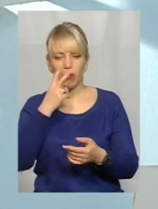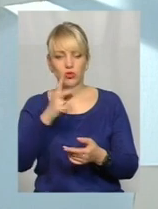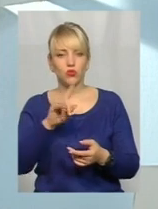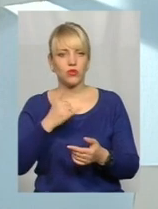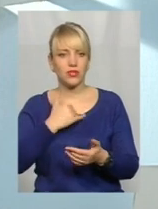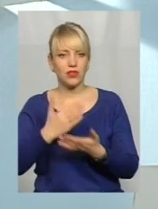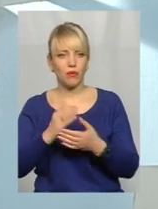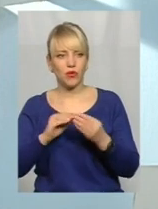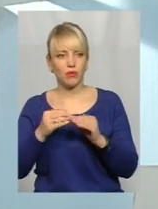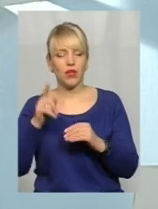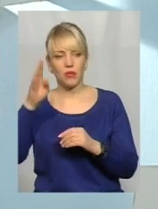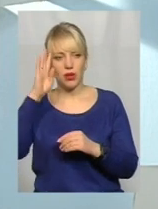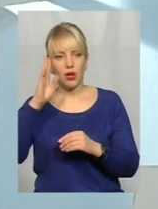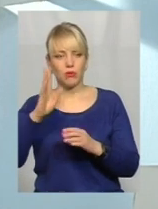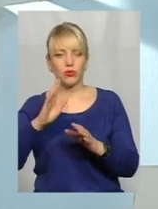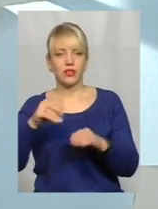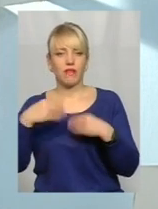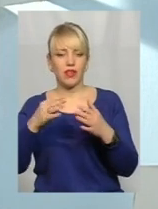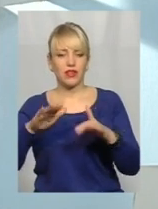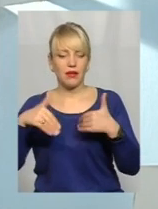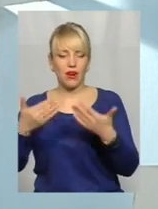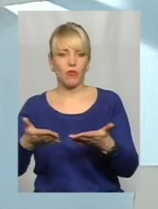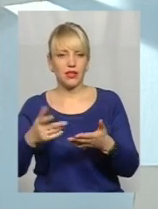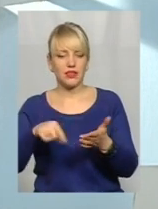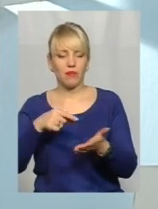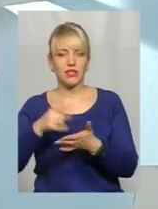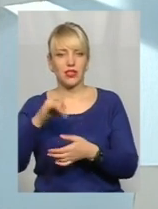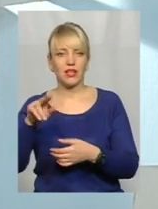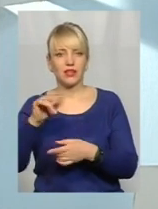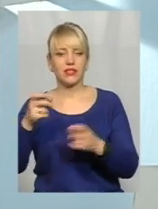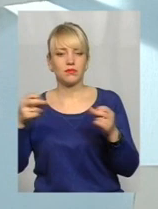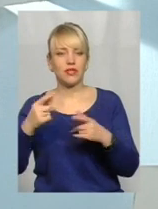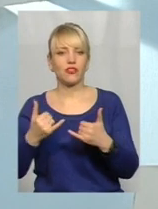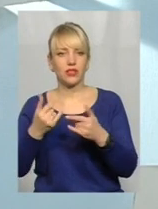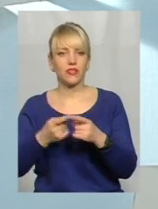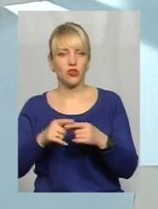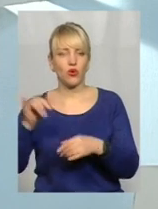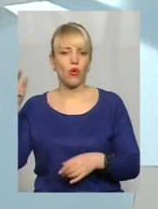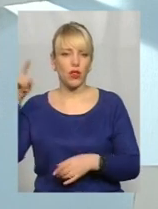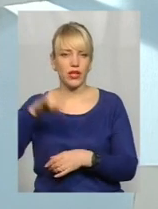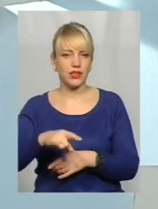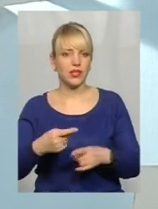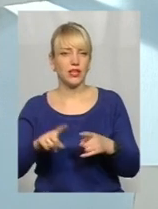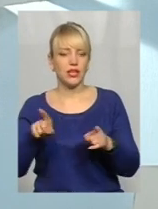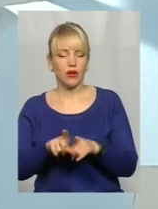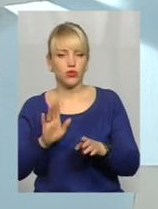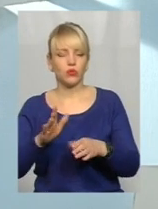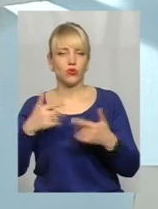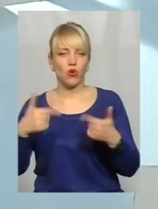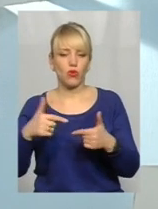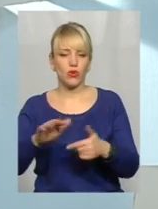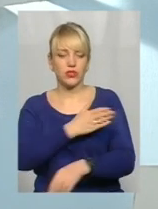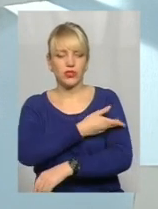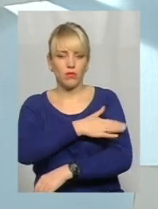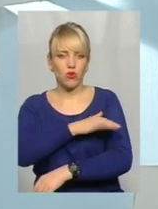готовий робити свої рекомендації міській раді, тобто спеціально для цього летить. Крім того, скажу, що у нас і гостей є із Польщі, із України.